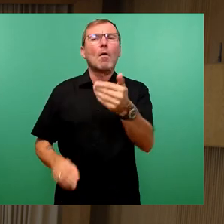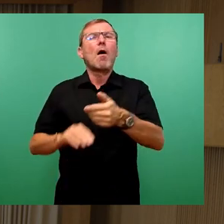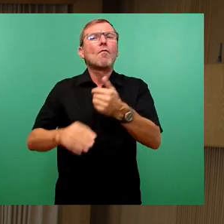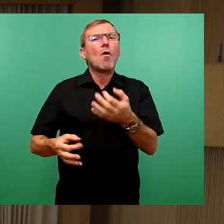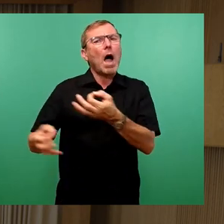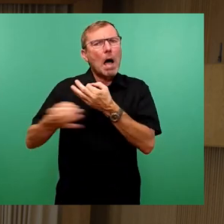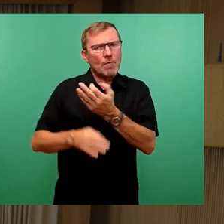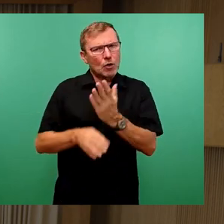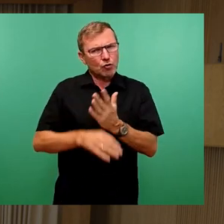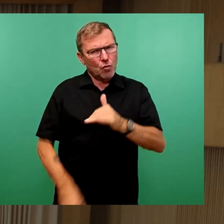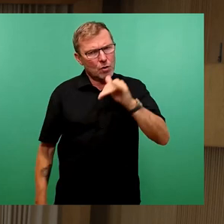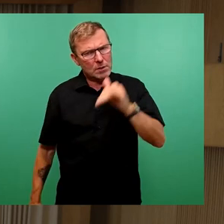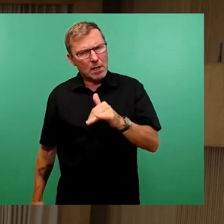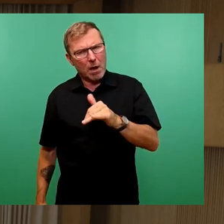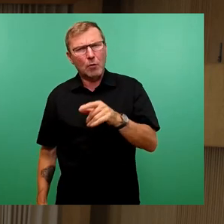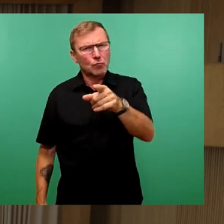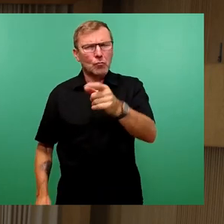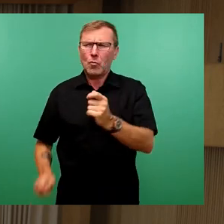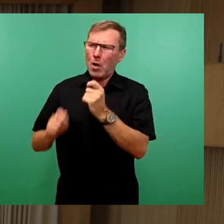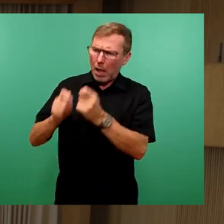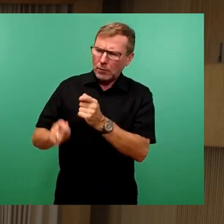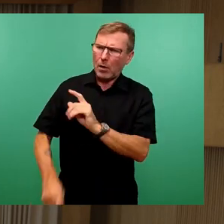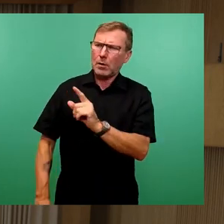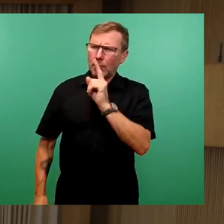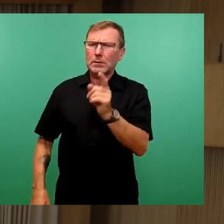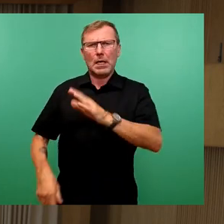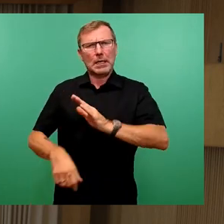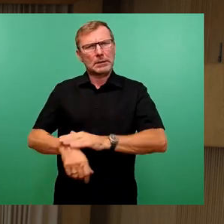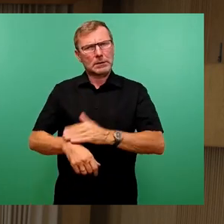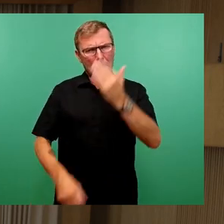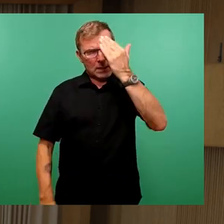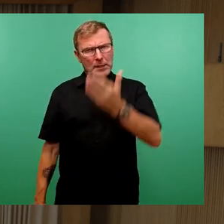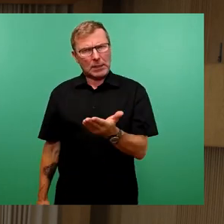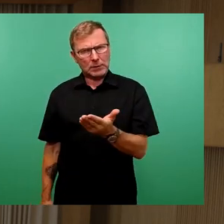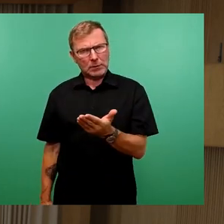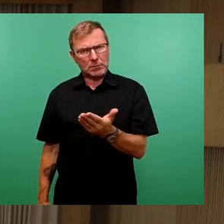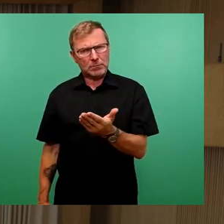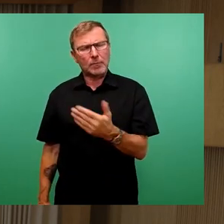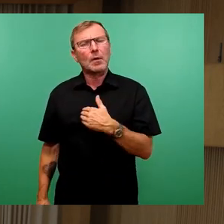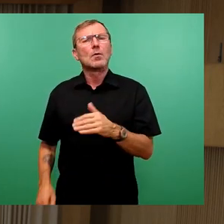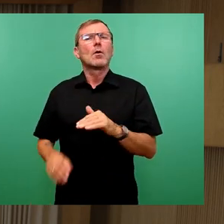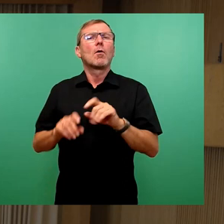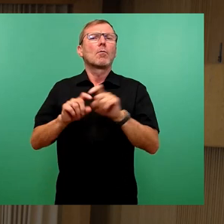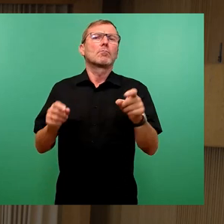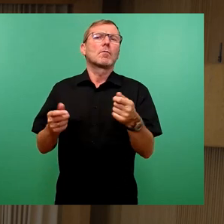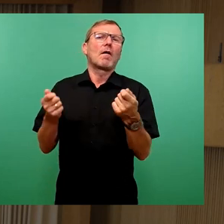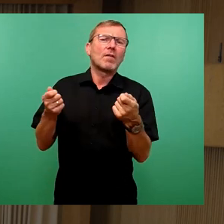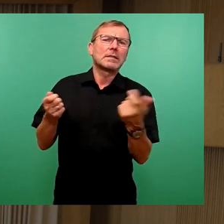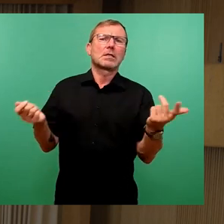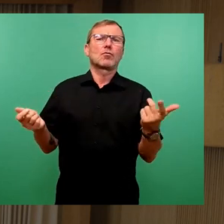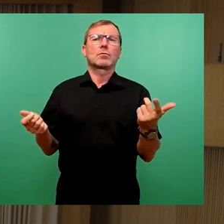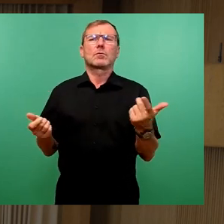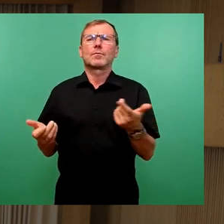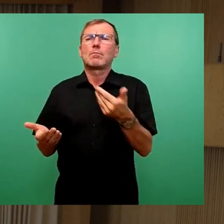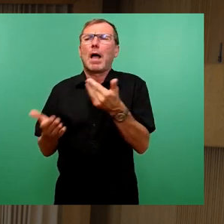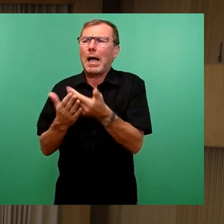und die haben gesagt, na ihr stellt den Antrag dann, wenn ihr die Zeit kennt, weil wir ja noch um die Finanzierung, um die Höhe der Gebote ringen.